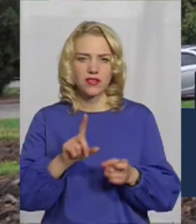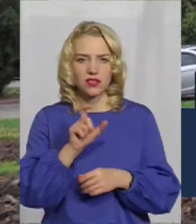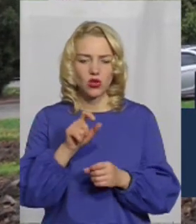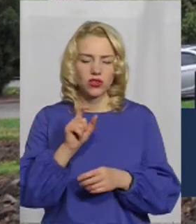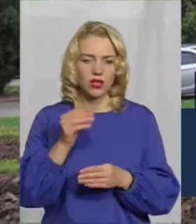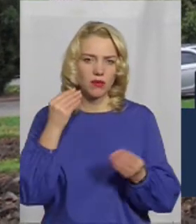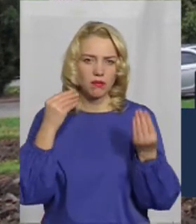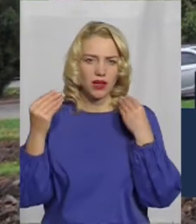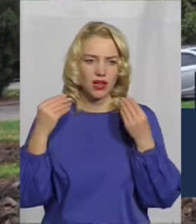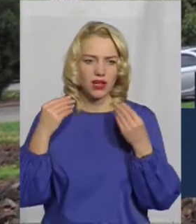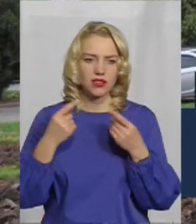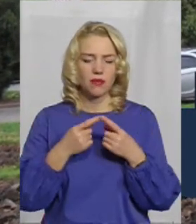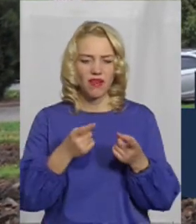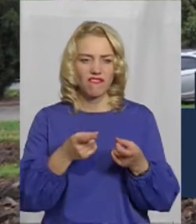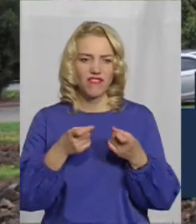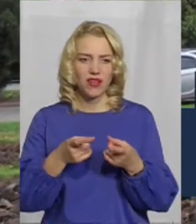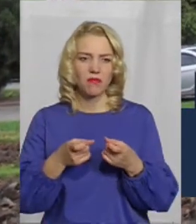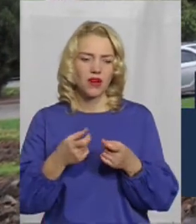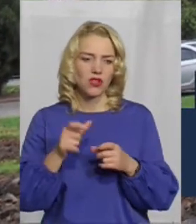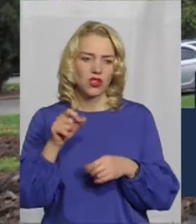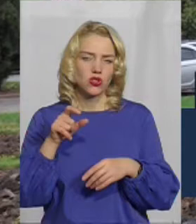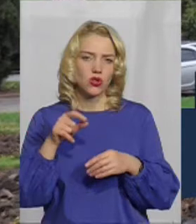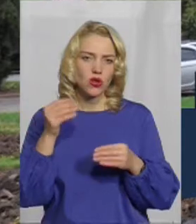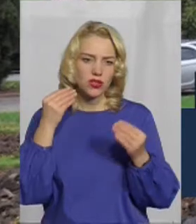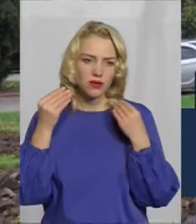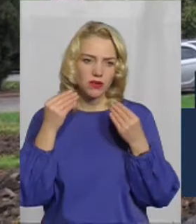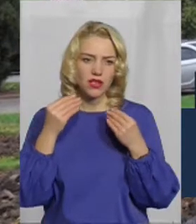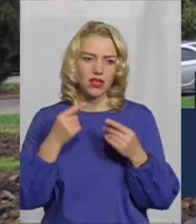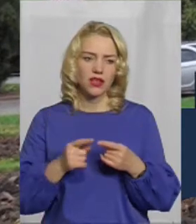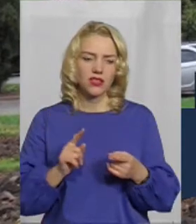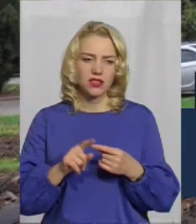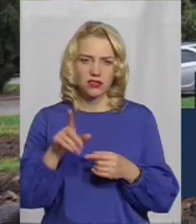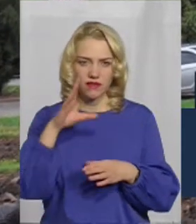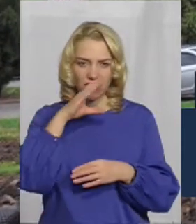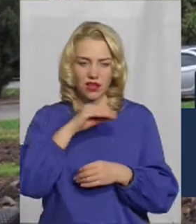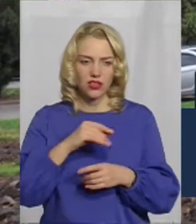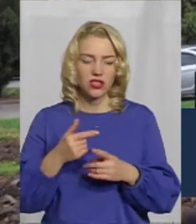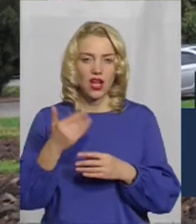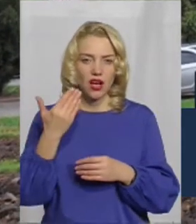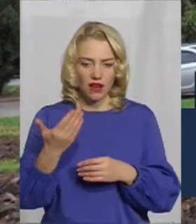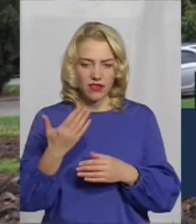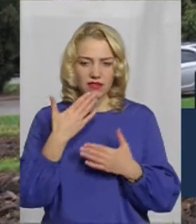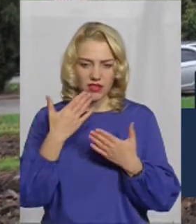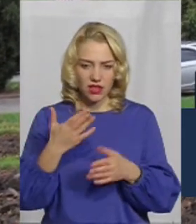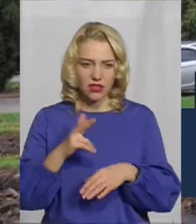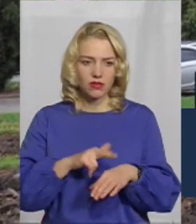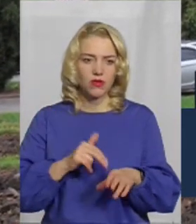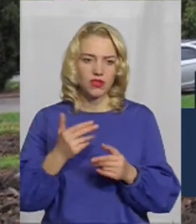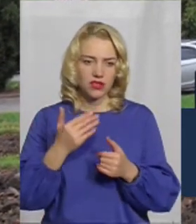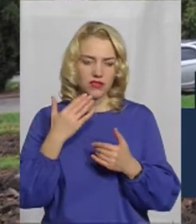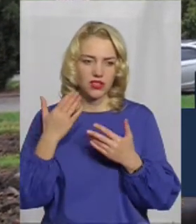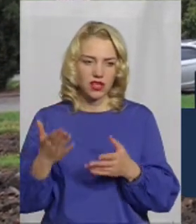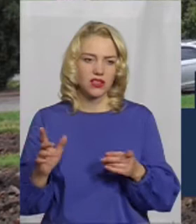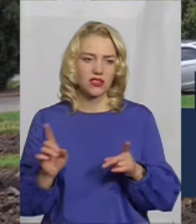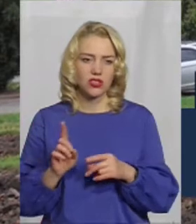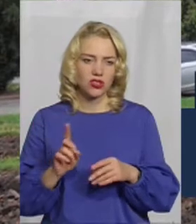вас шахраї? Виманювали золоті прикраси, і, на жаль, їм це вдалося. А ви зверталися до поліції? Так, зверталися. І